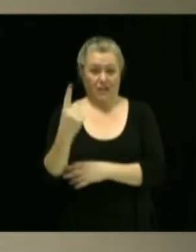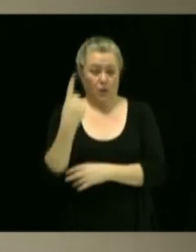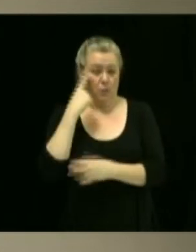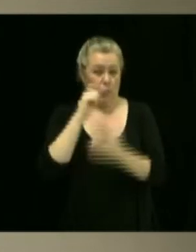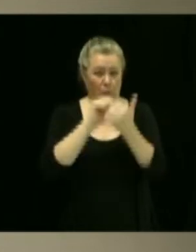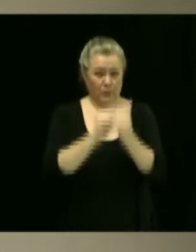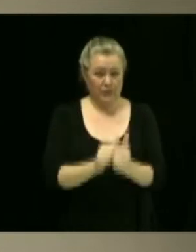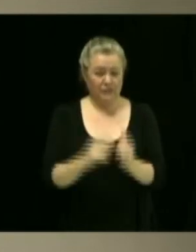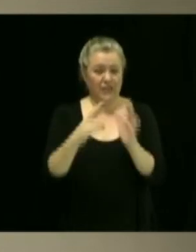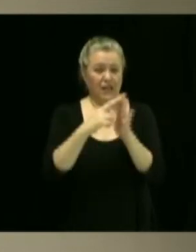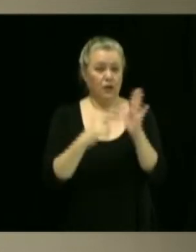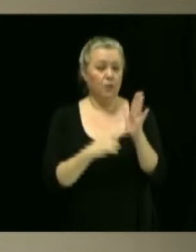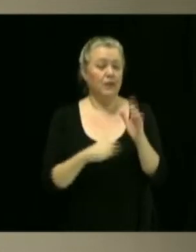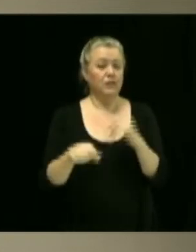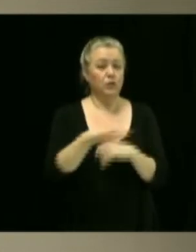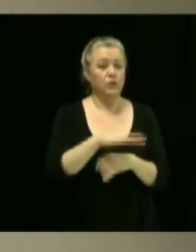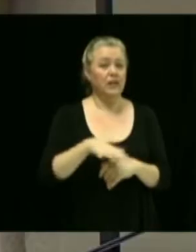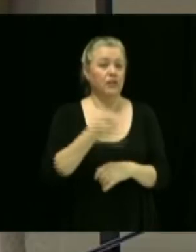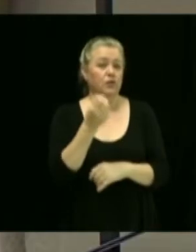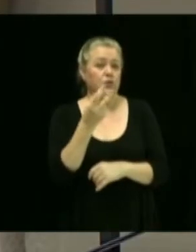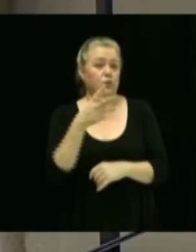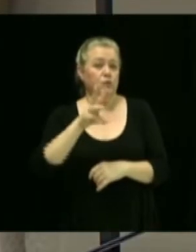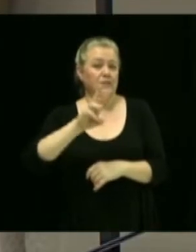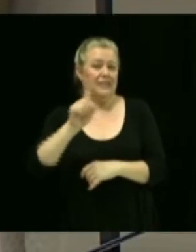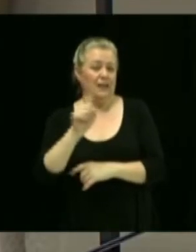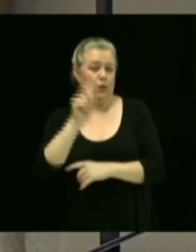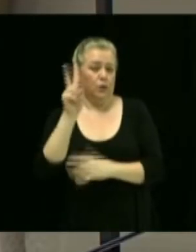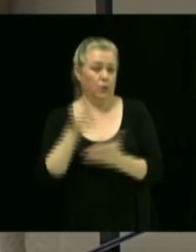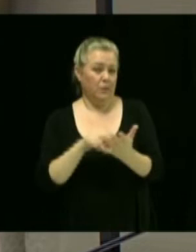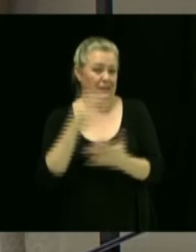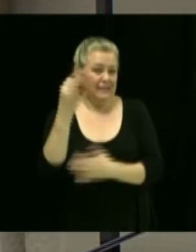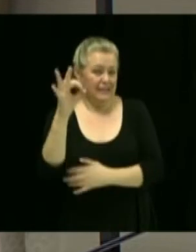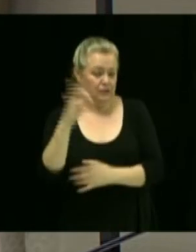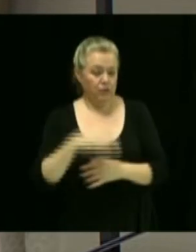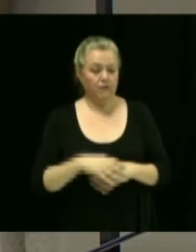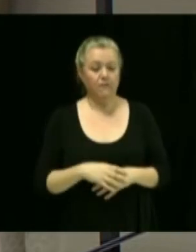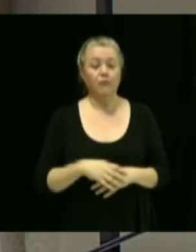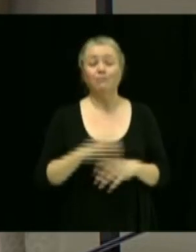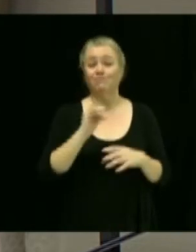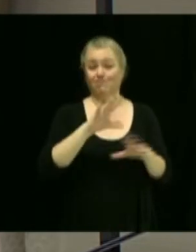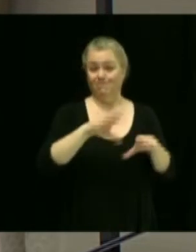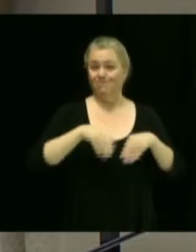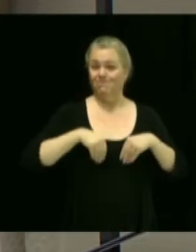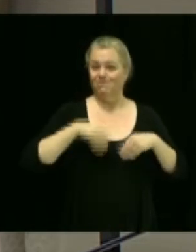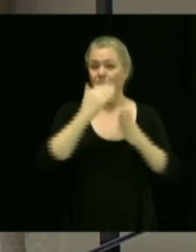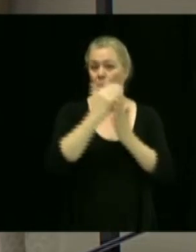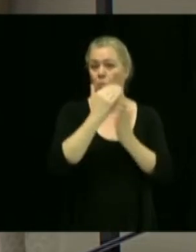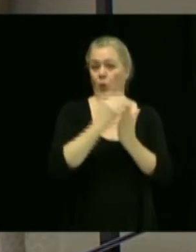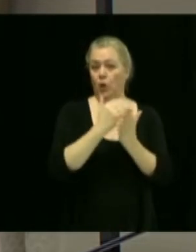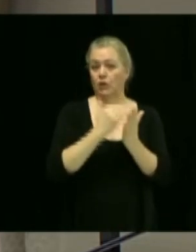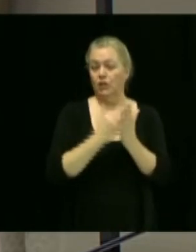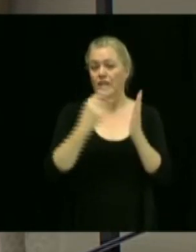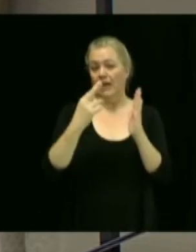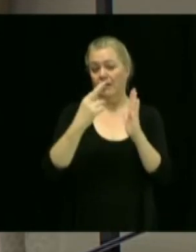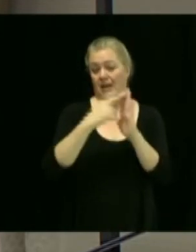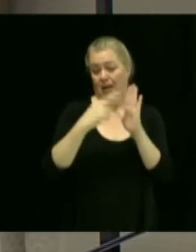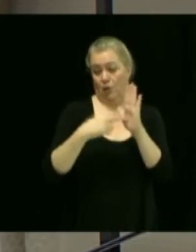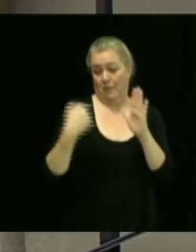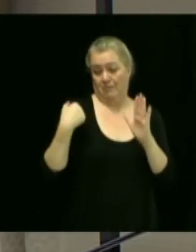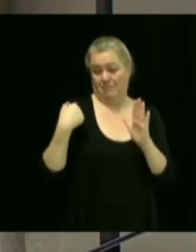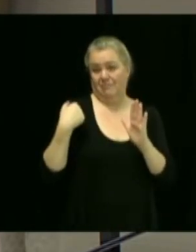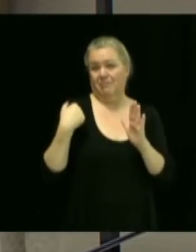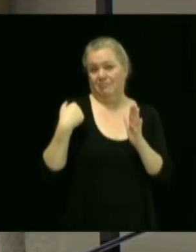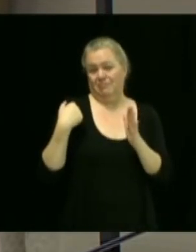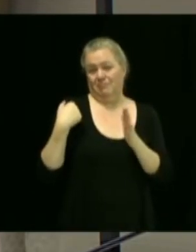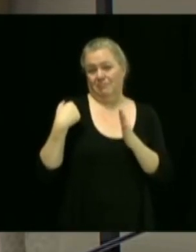numéro 1261-2019. Alors, c'est l'adoption du projet de règlement dont on a déposé, puis juste la résolution subséquente à